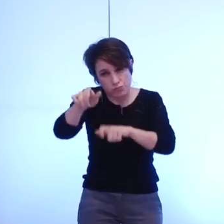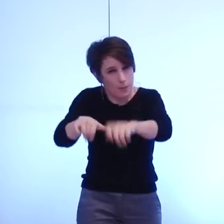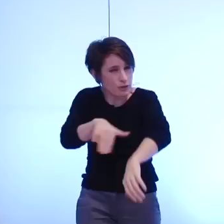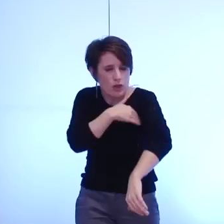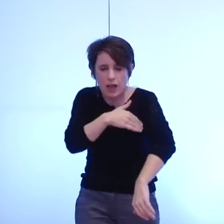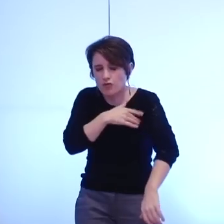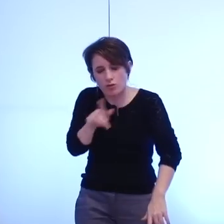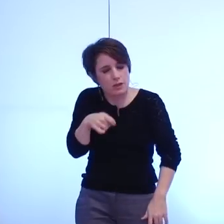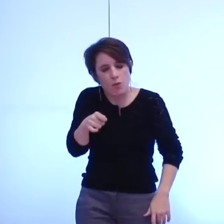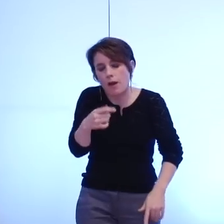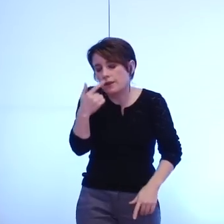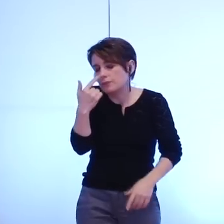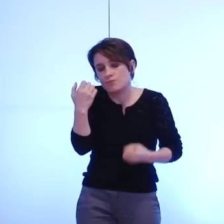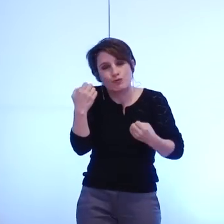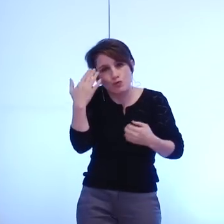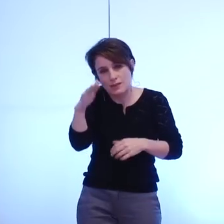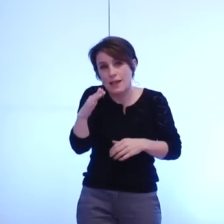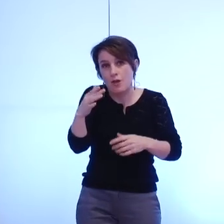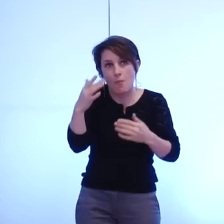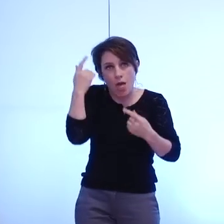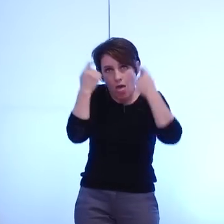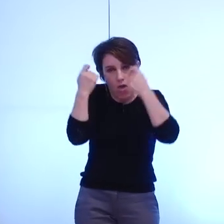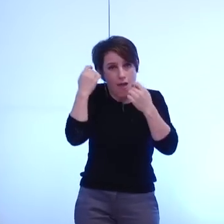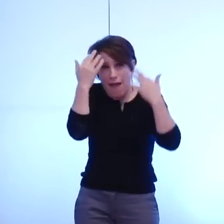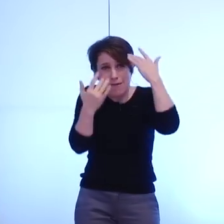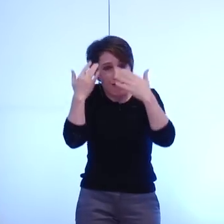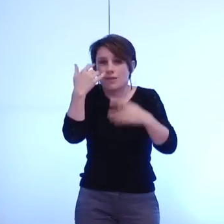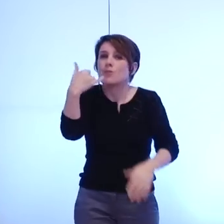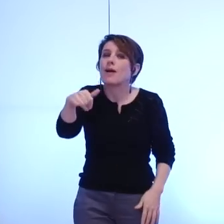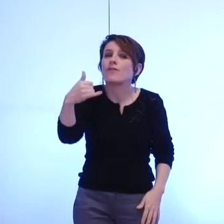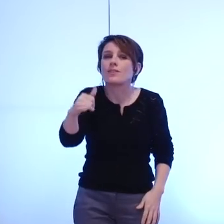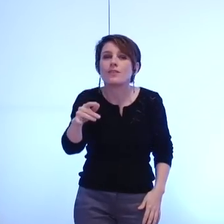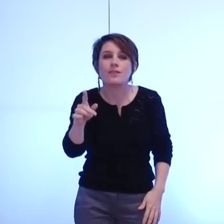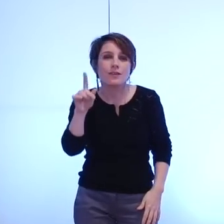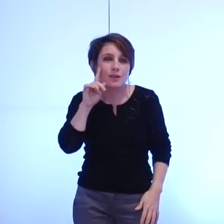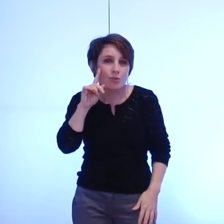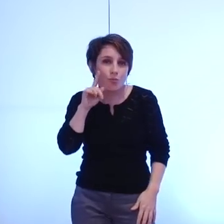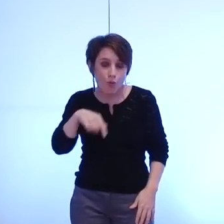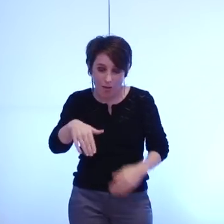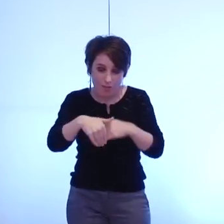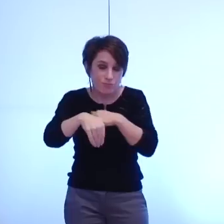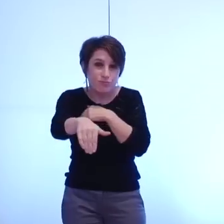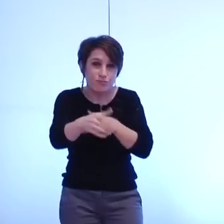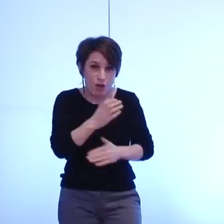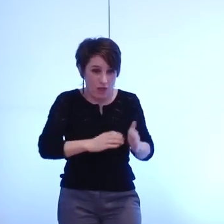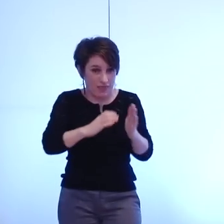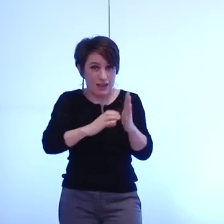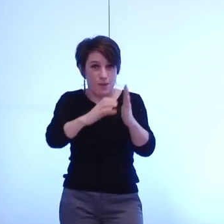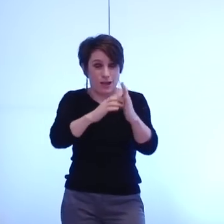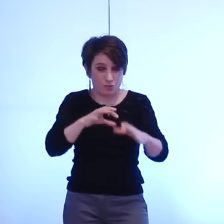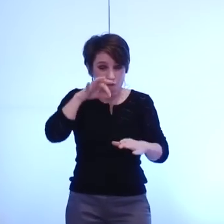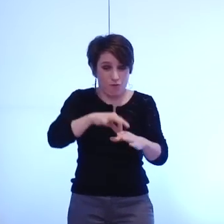l'inquiétude n pas finie puisque la mise en oeuvre évidemment de ces délibérations et le début du travail